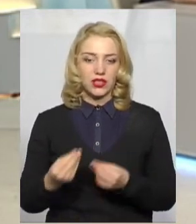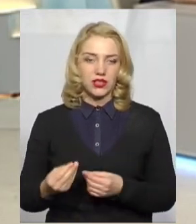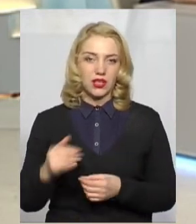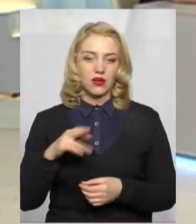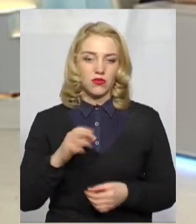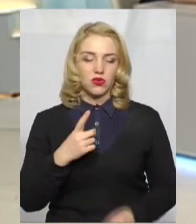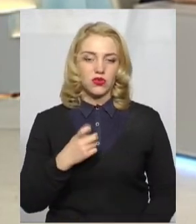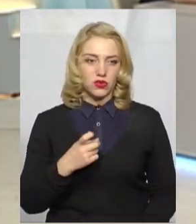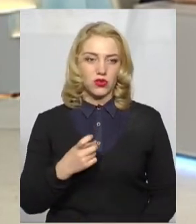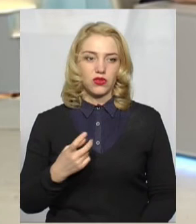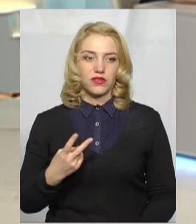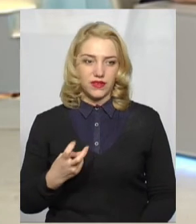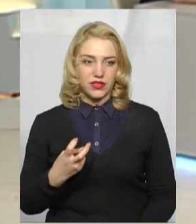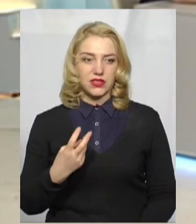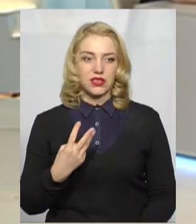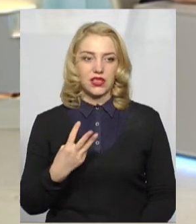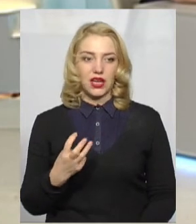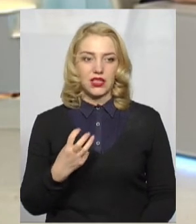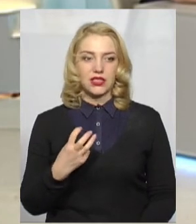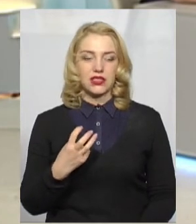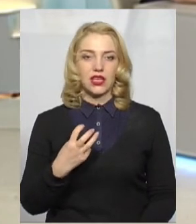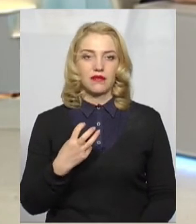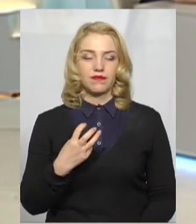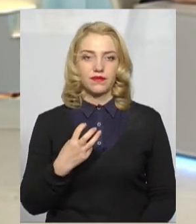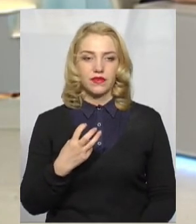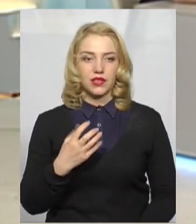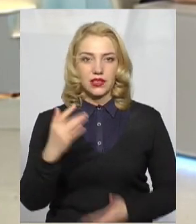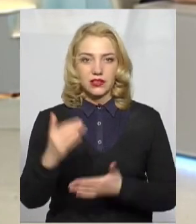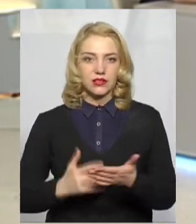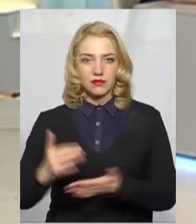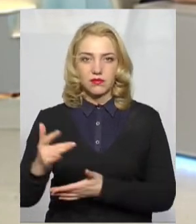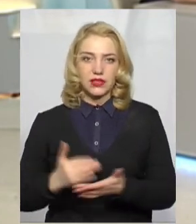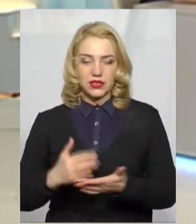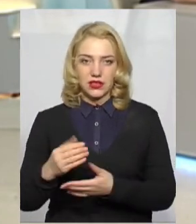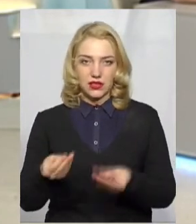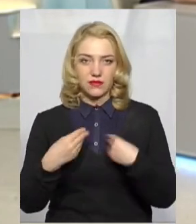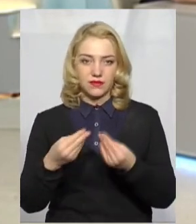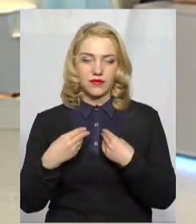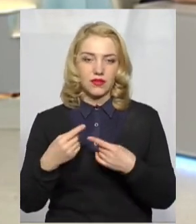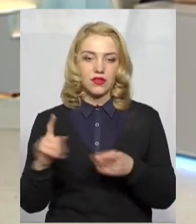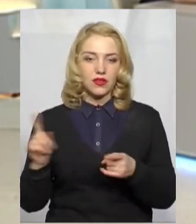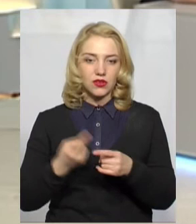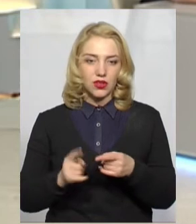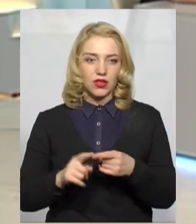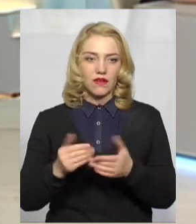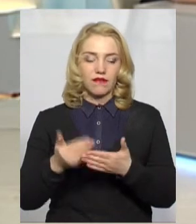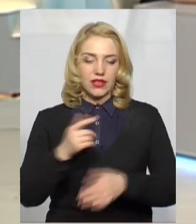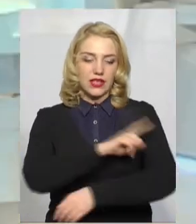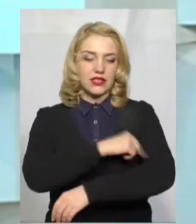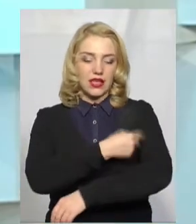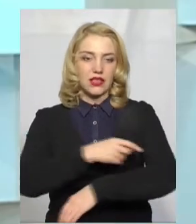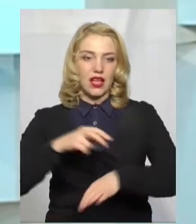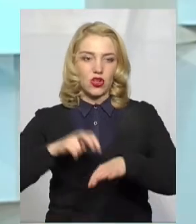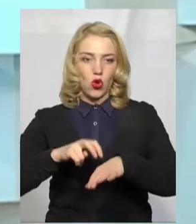-200-300 надходить списки. По 100-200-300 чоловік безпосередньо від санітарного лікаря,